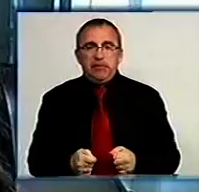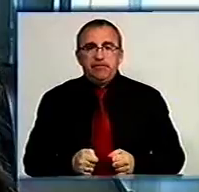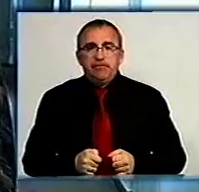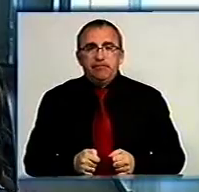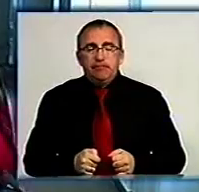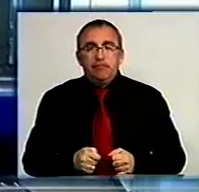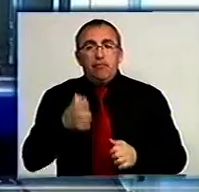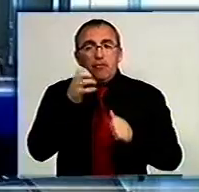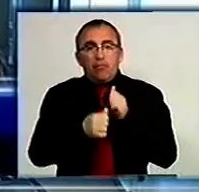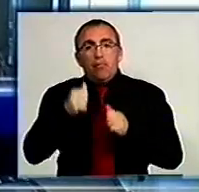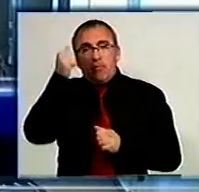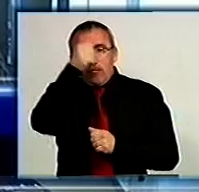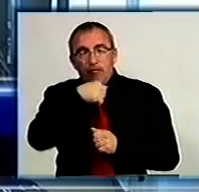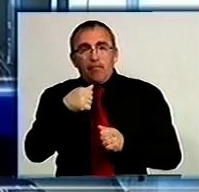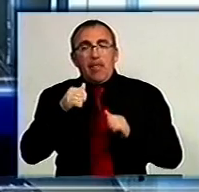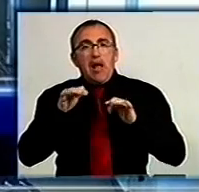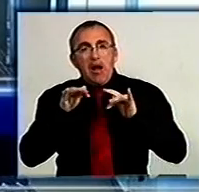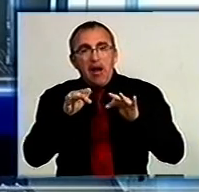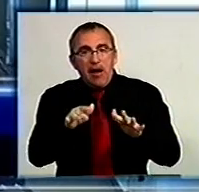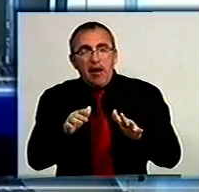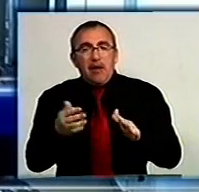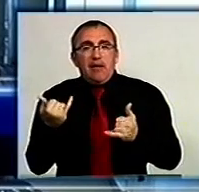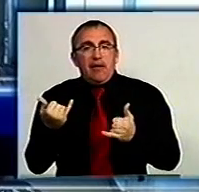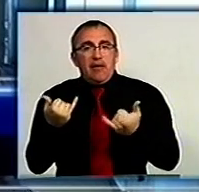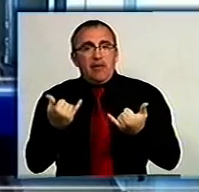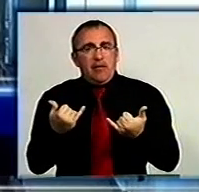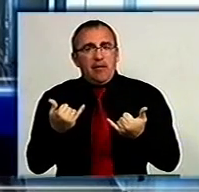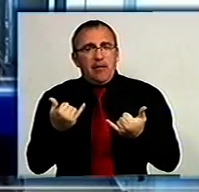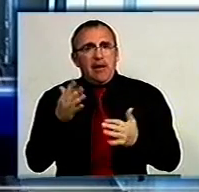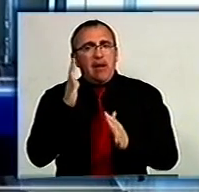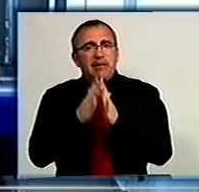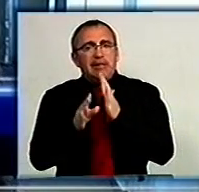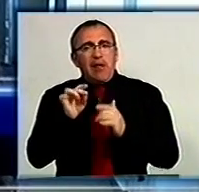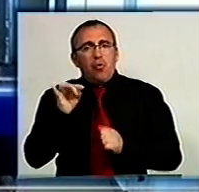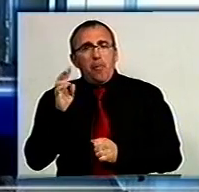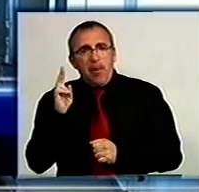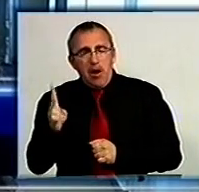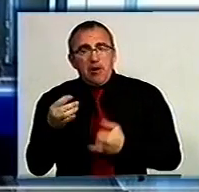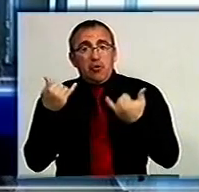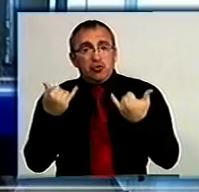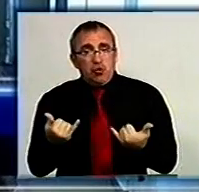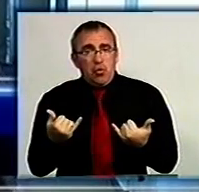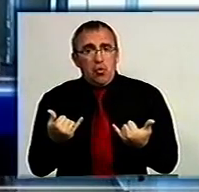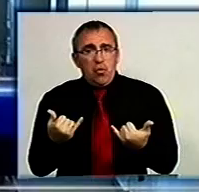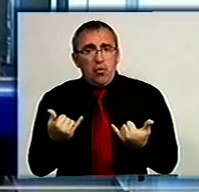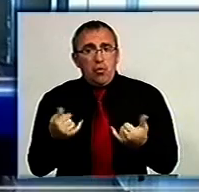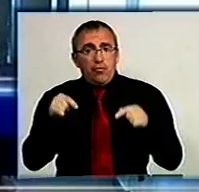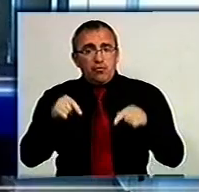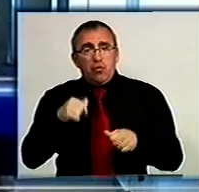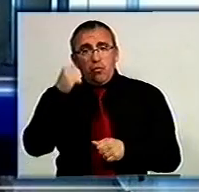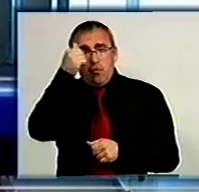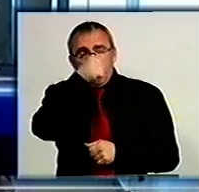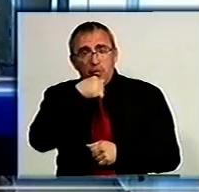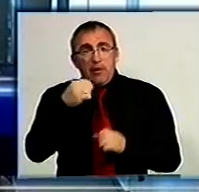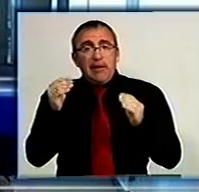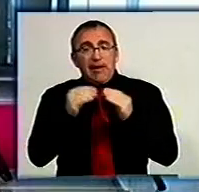Кожного року ми робили фінал акції. Зазвичай він проходив у нашому дендропарку. Але так як це сьогодні в цьому році взагалі